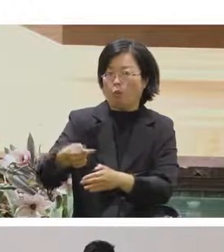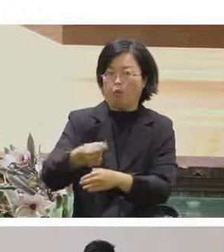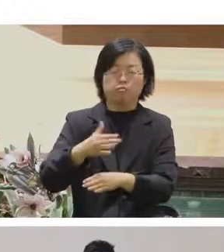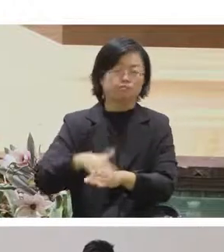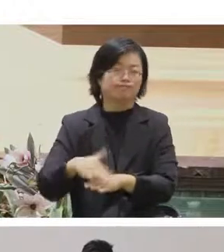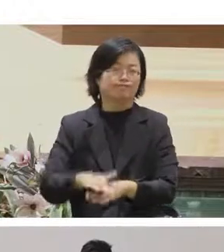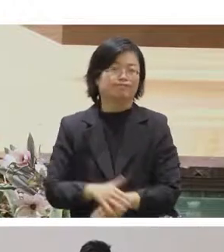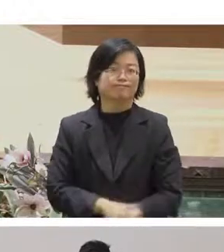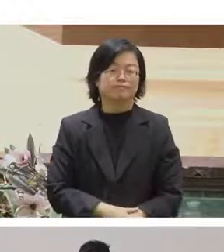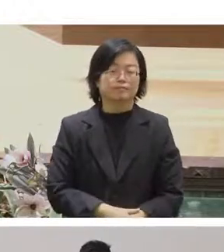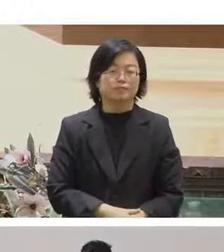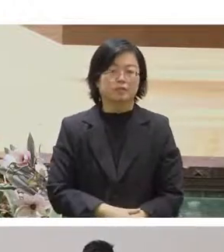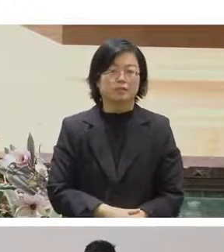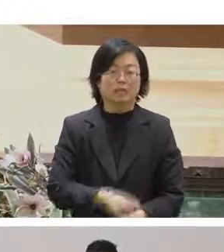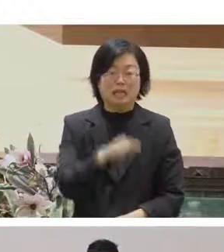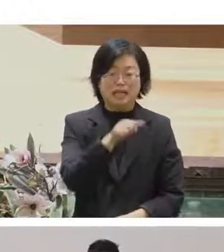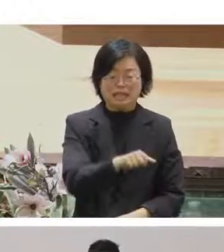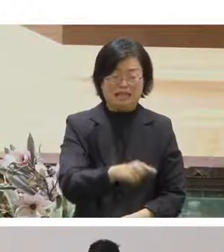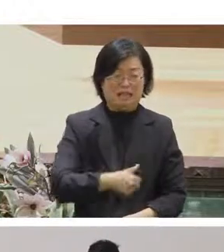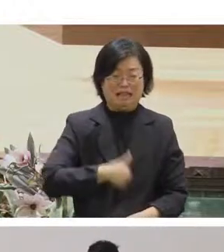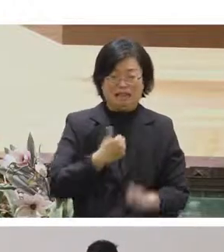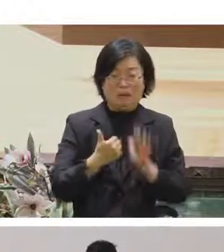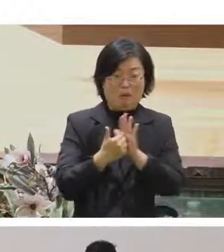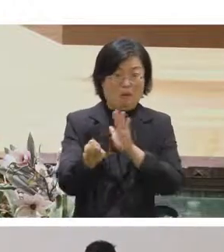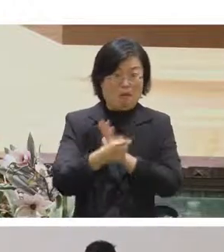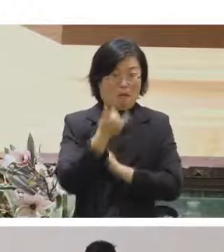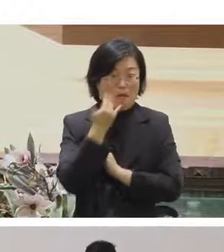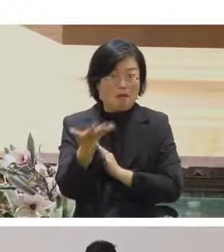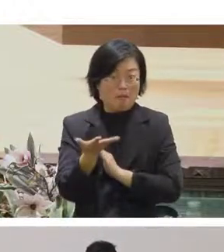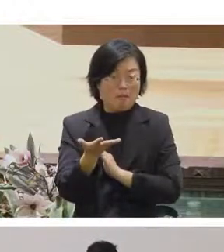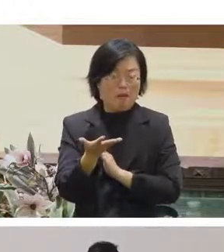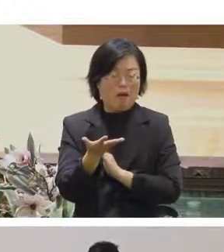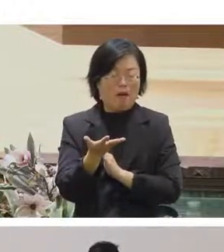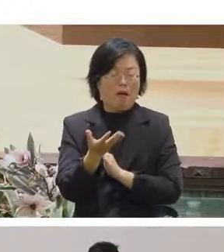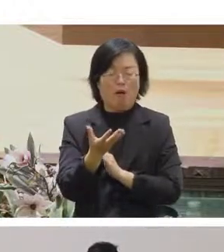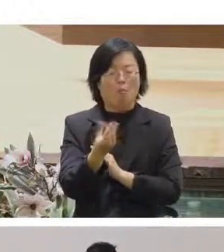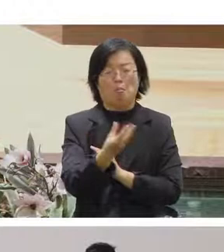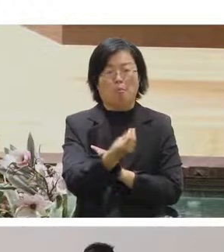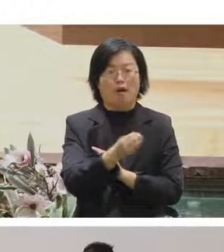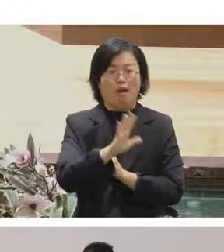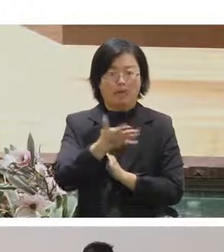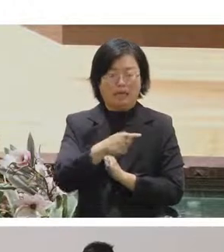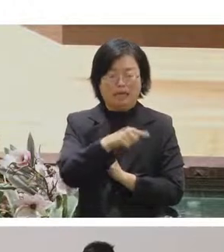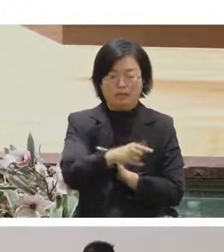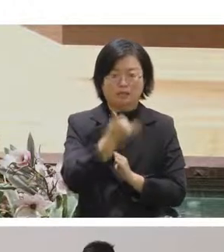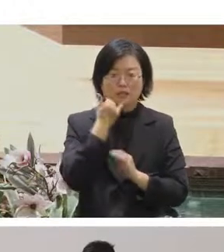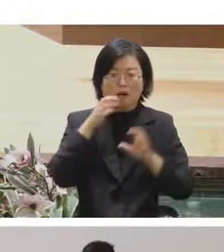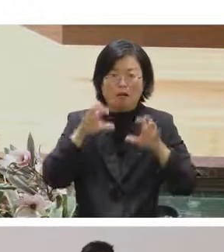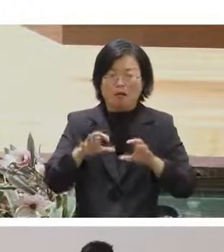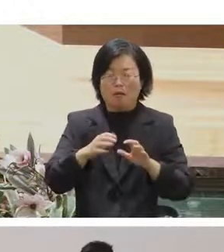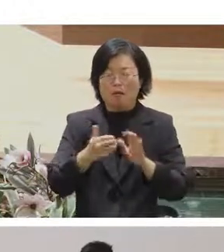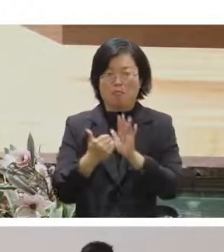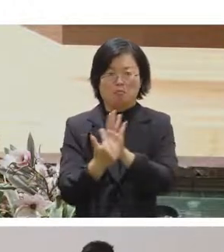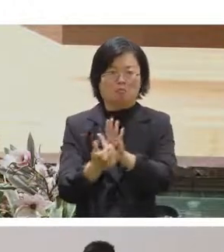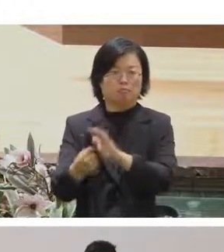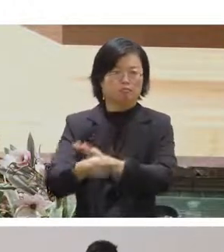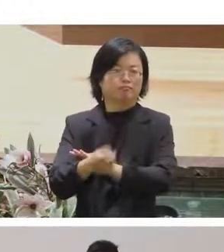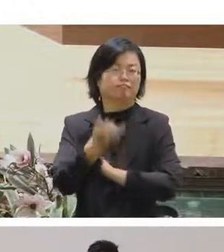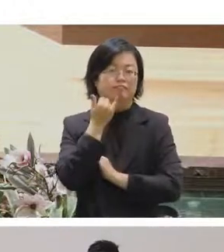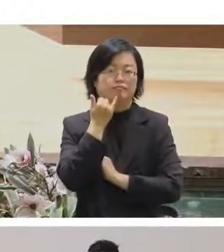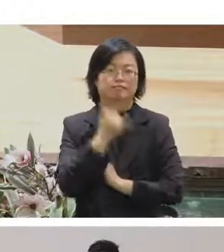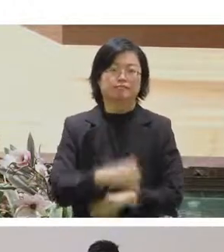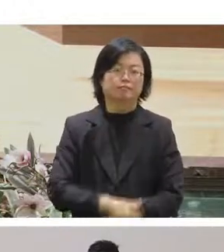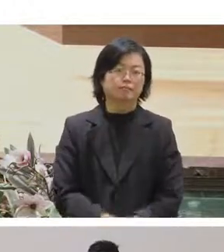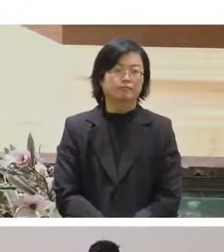他好像沒有真的防盜可是他其實實質上有做到他的效益我猜我想要說的是說根據